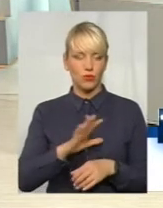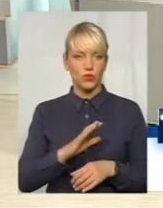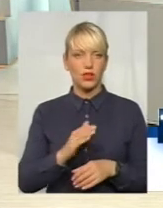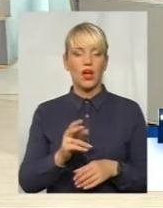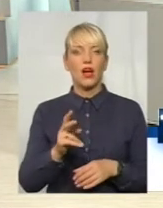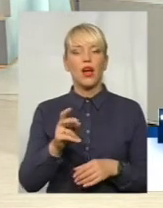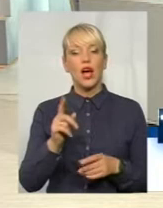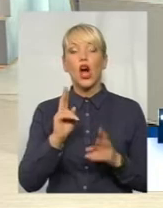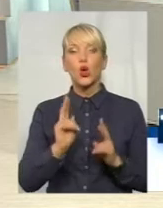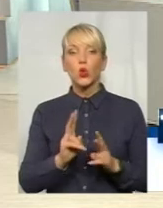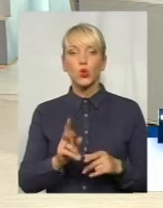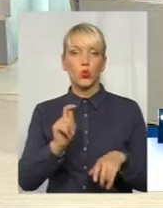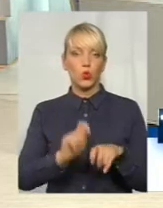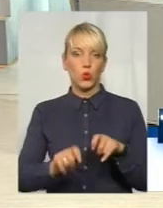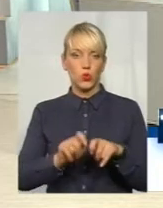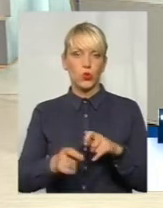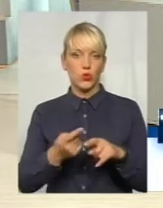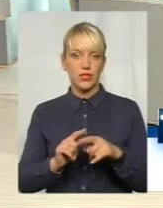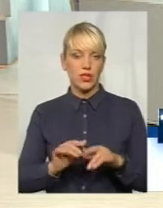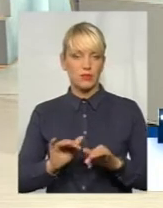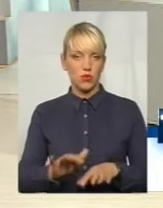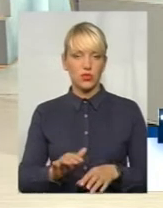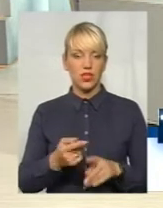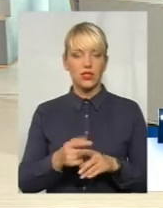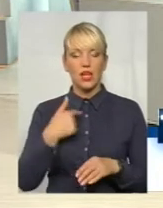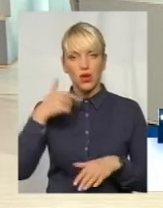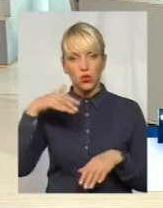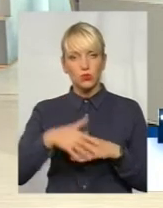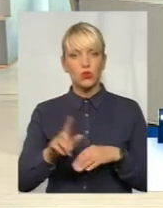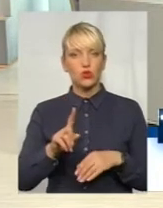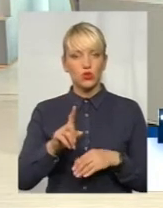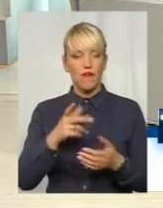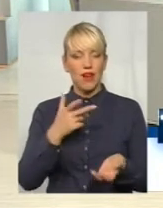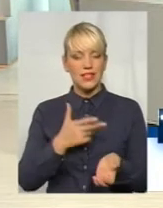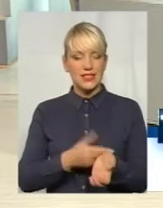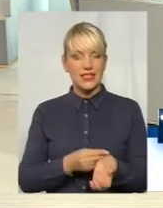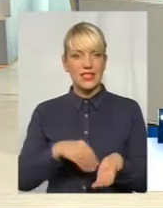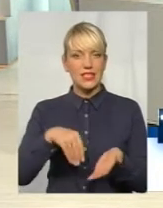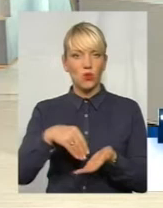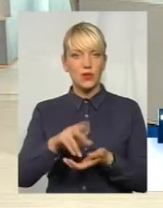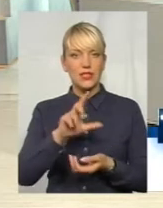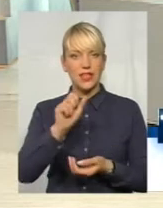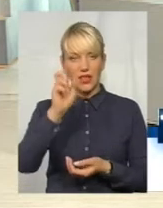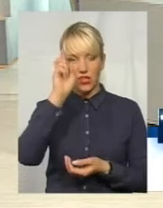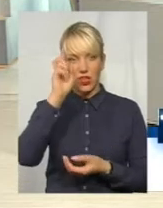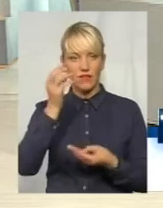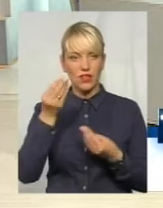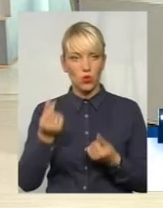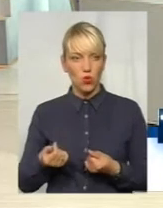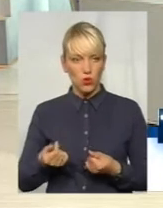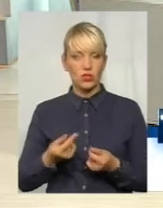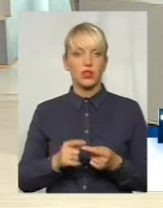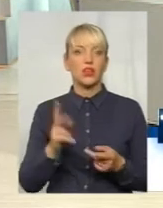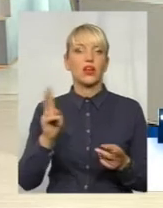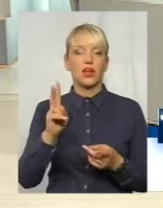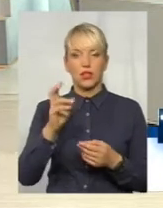взагалі цей процес. Я розумію, що закупаються вакцини за державні кошти, тобто, які прислали з Києва, умовно кажучи, хуманецькі ті і є. Так?